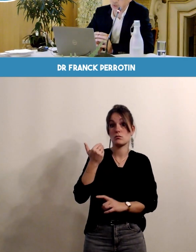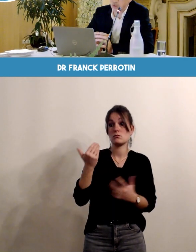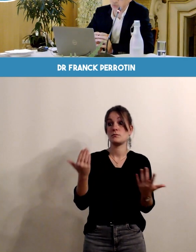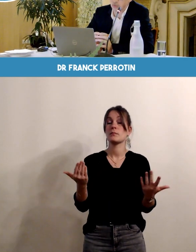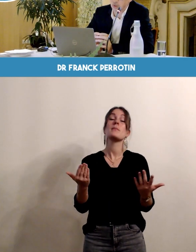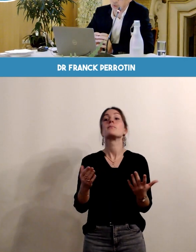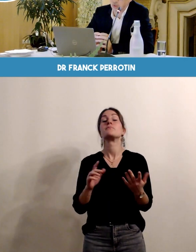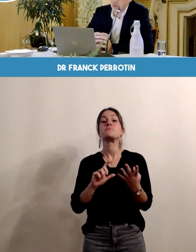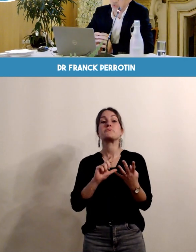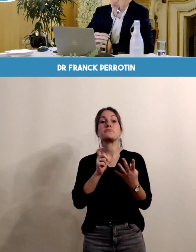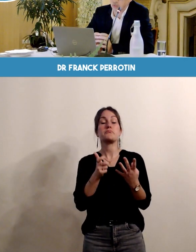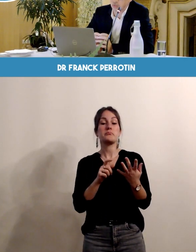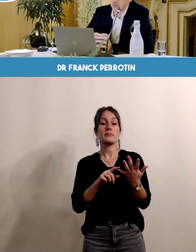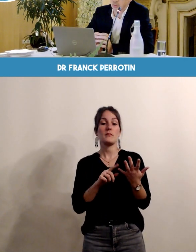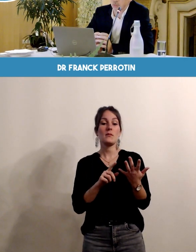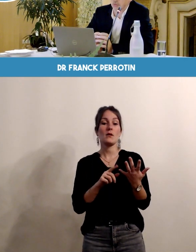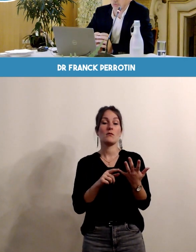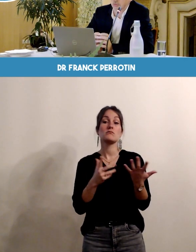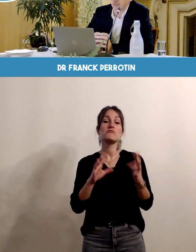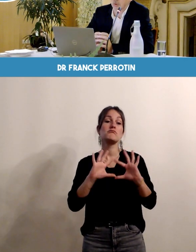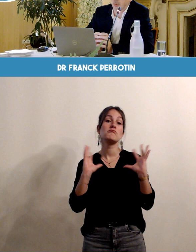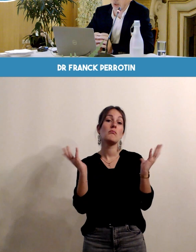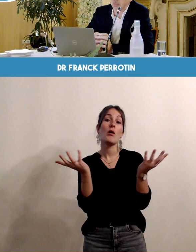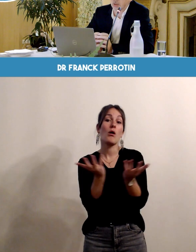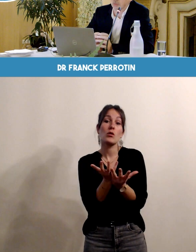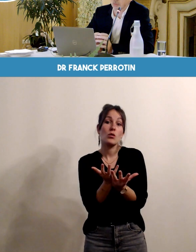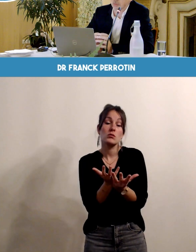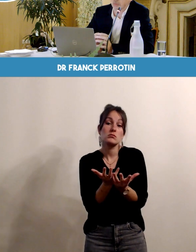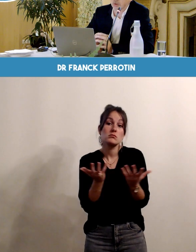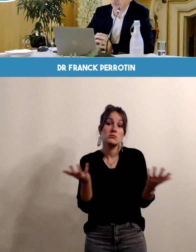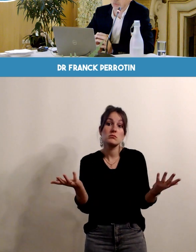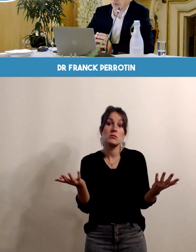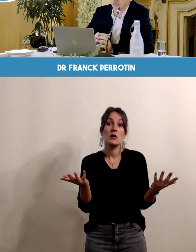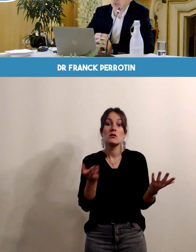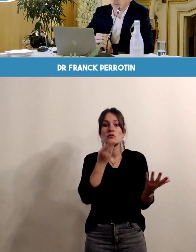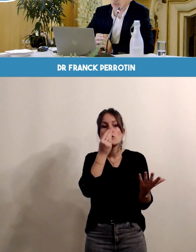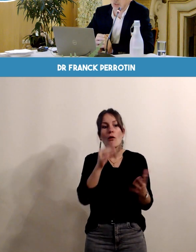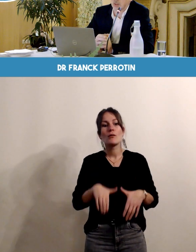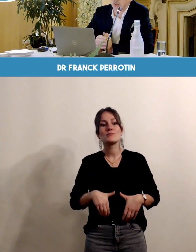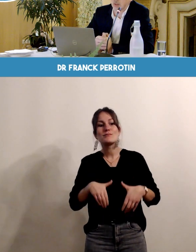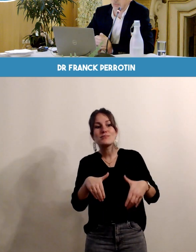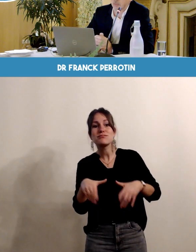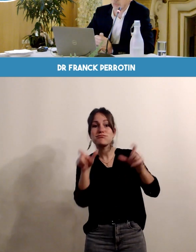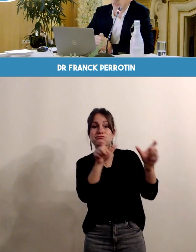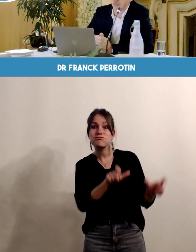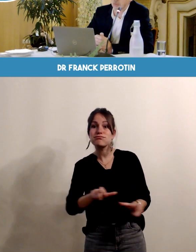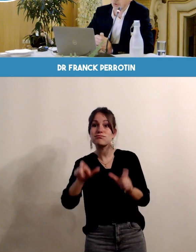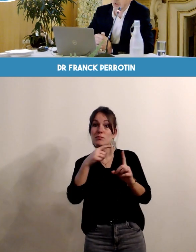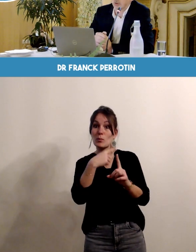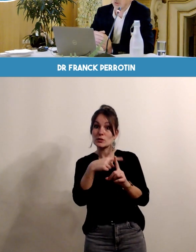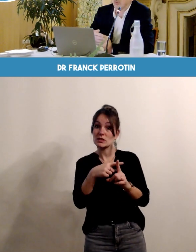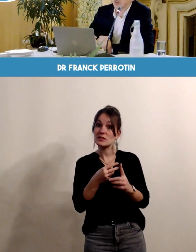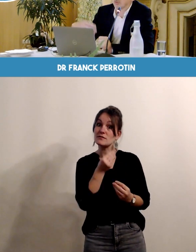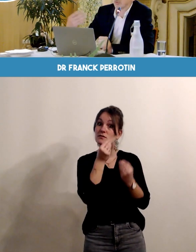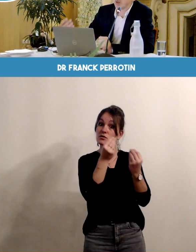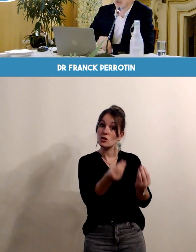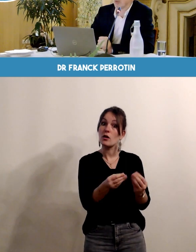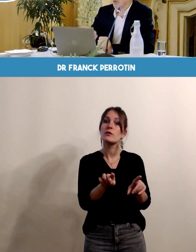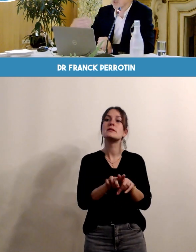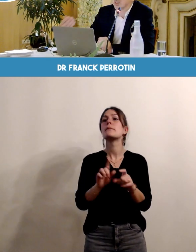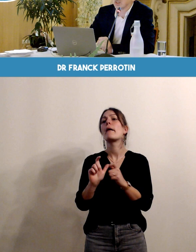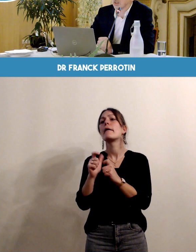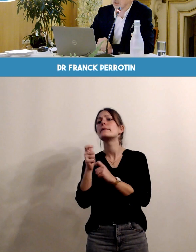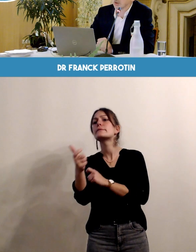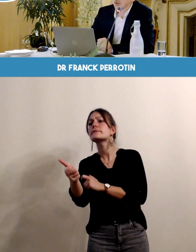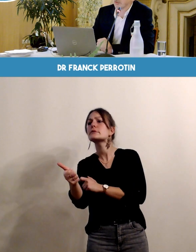améliorer grosso modo tous les paramètres de surveillance de la grossesse et également beaucoup d'effets secondaires